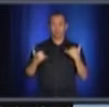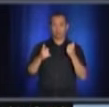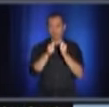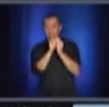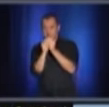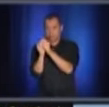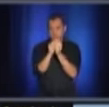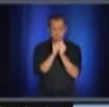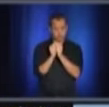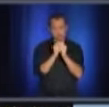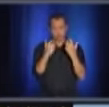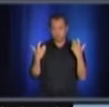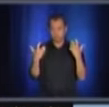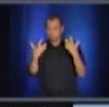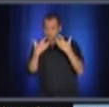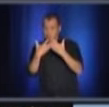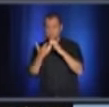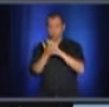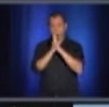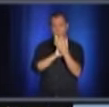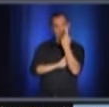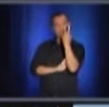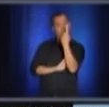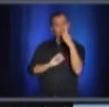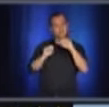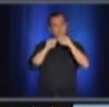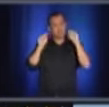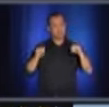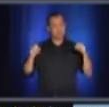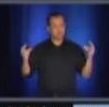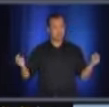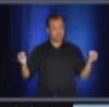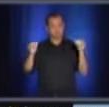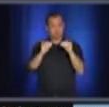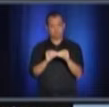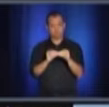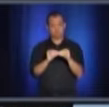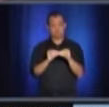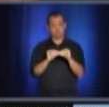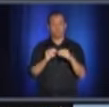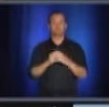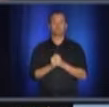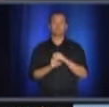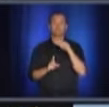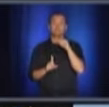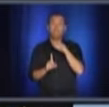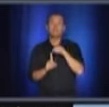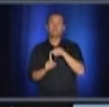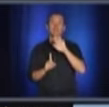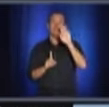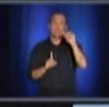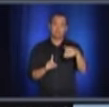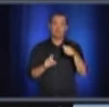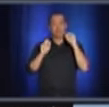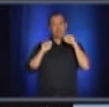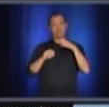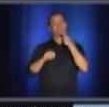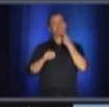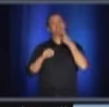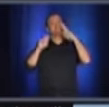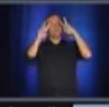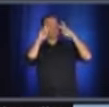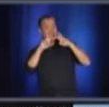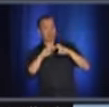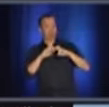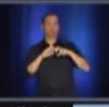système, c'est qu'il y en ait juste un. Et pour qu soit capable d'aller faire la recherche de données pour faire ces analyses-là le plus rapidement